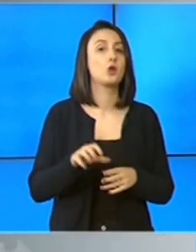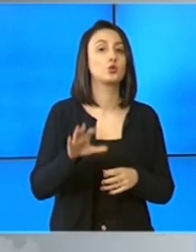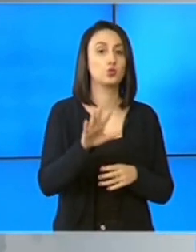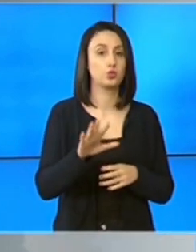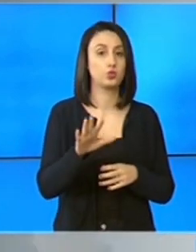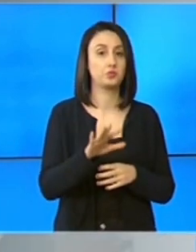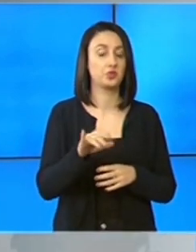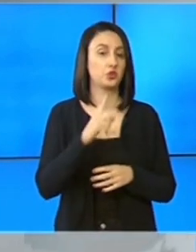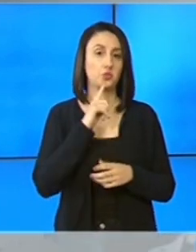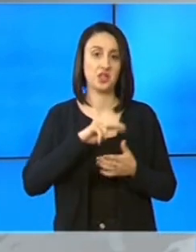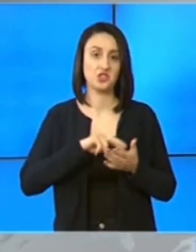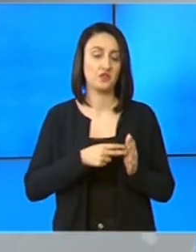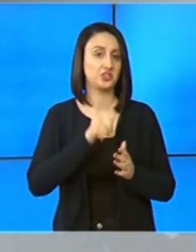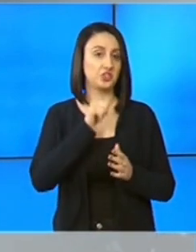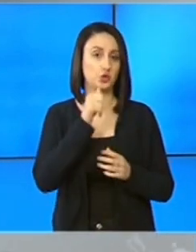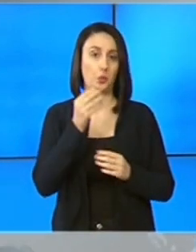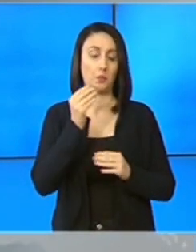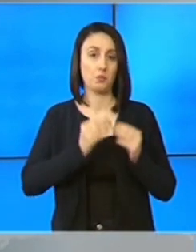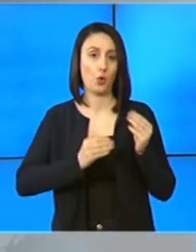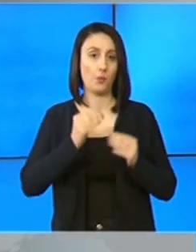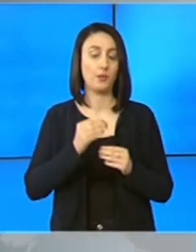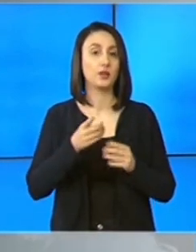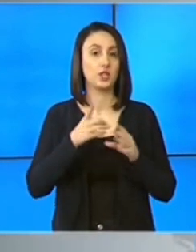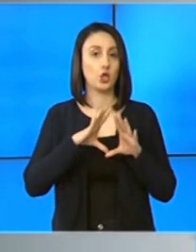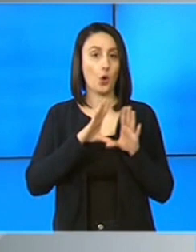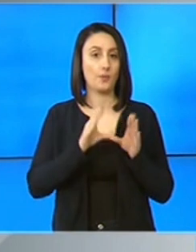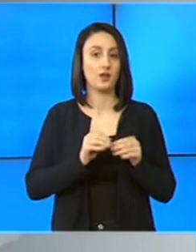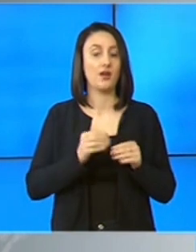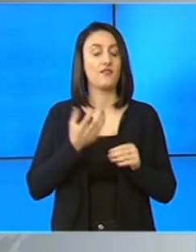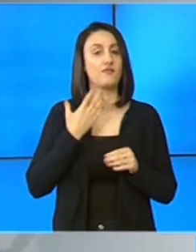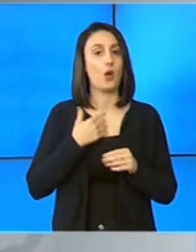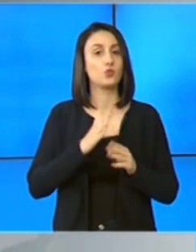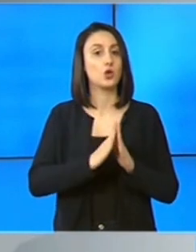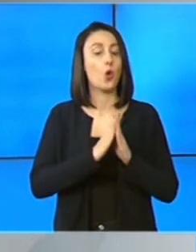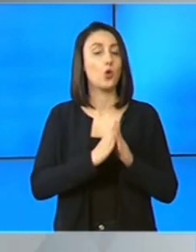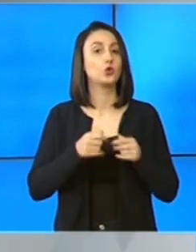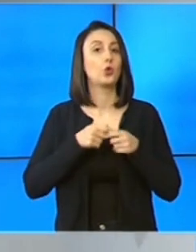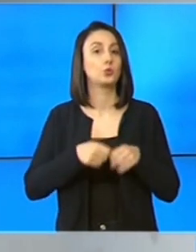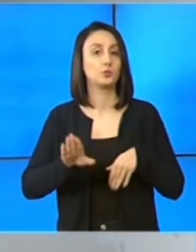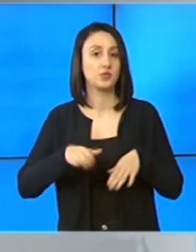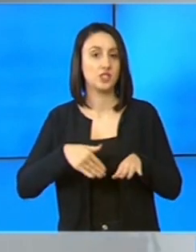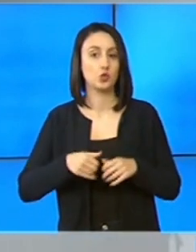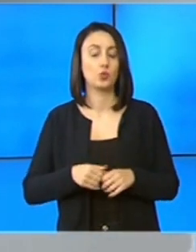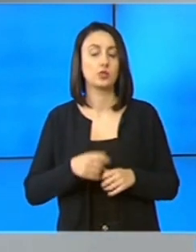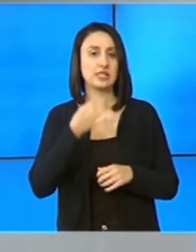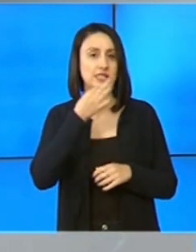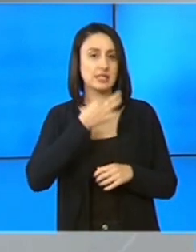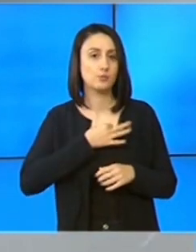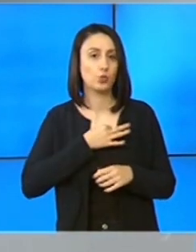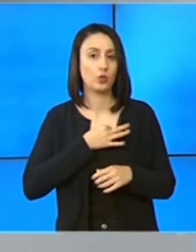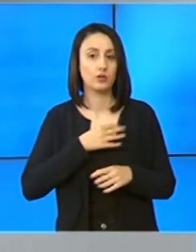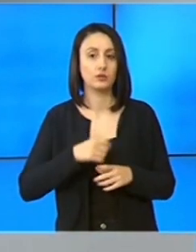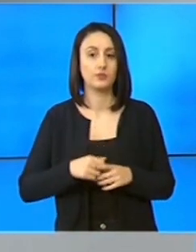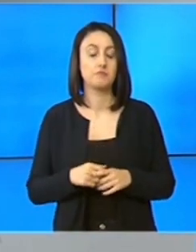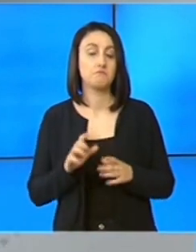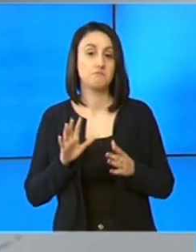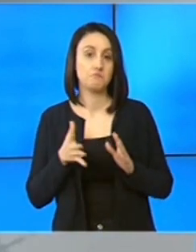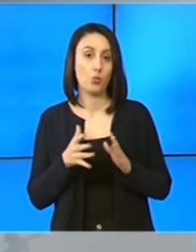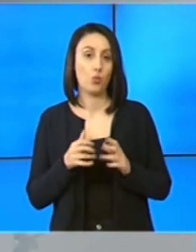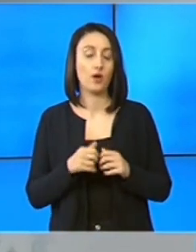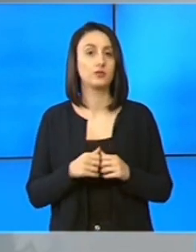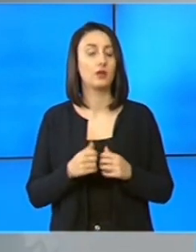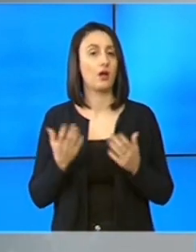și nu rezolvă niciun fel problemele din România. Aș vrea să rog pe domnul ministru să ne spună, poate,